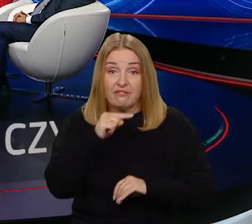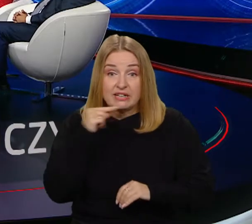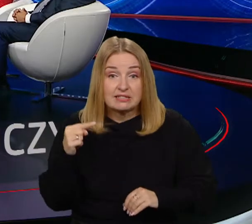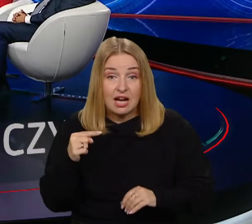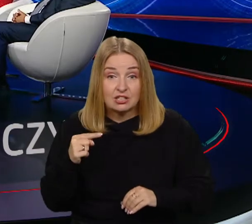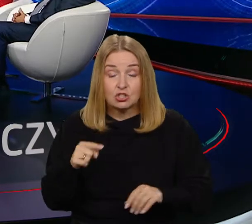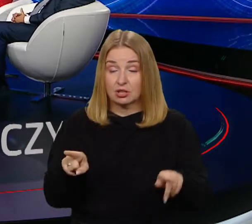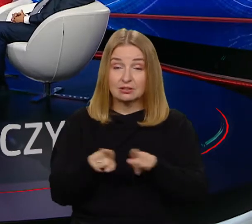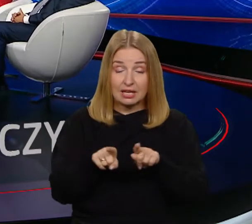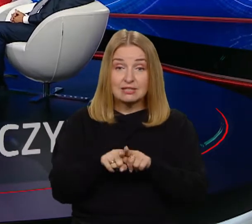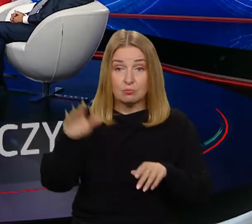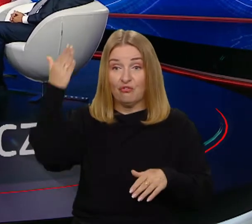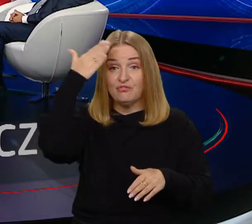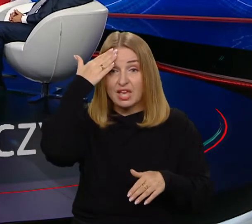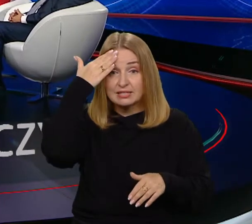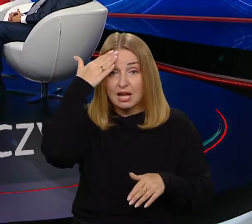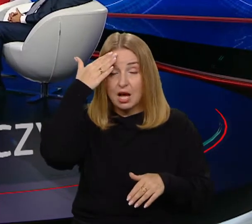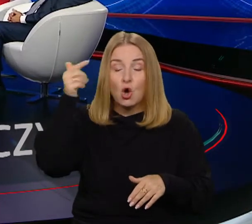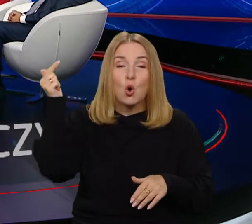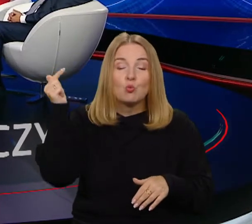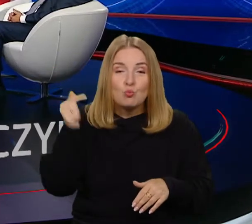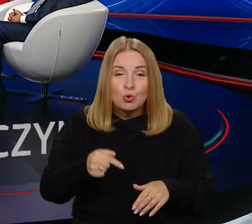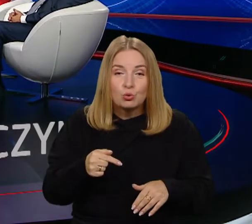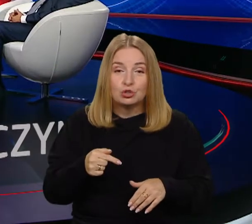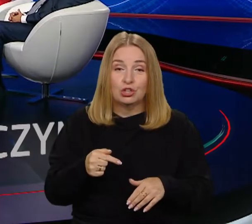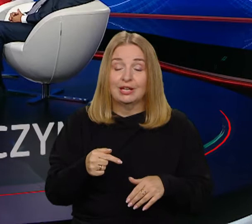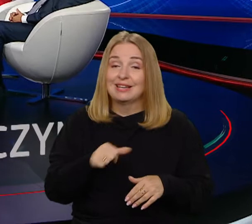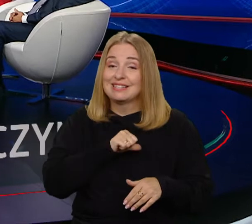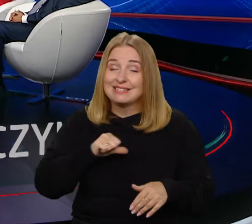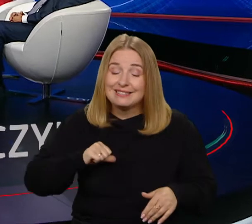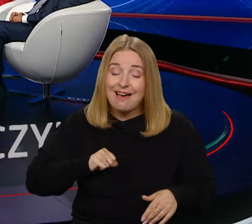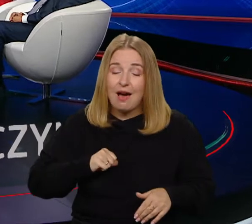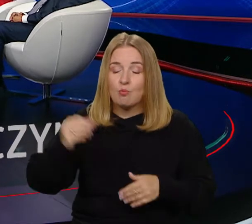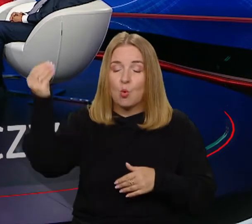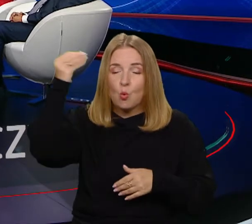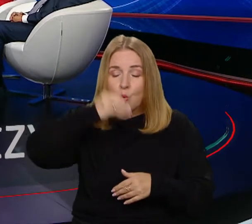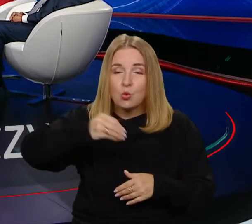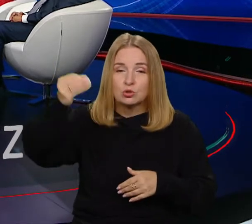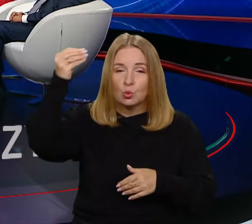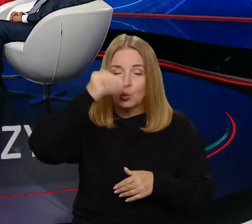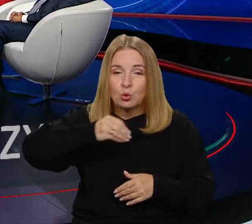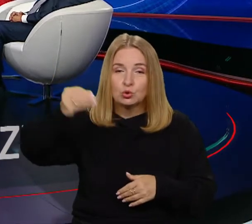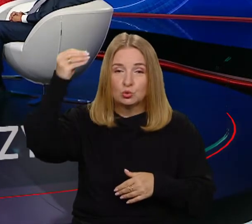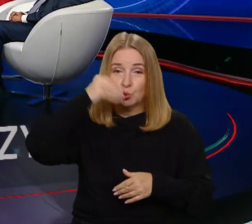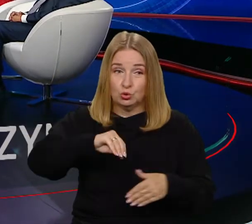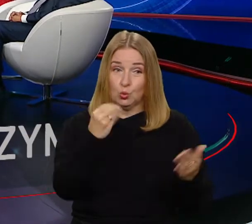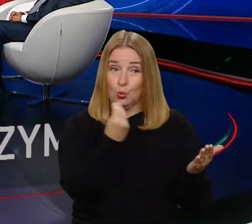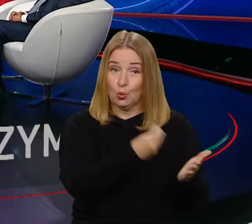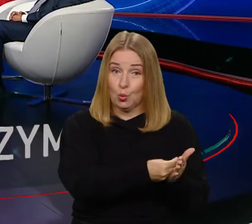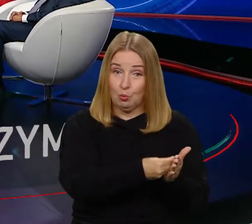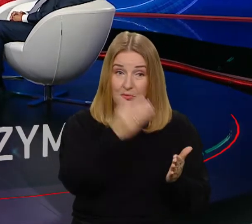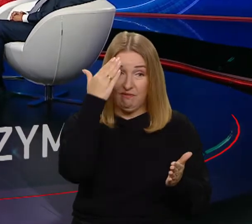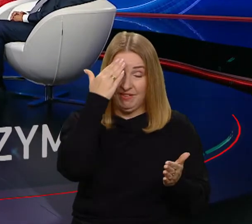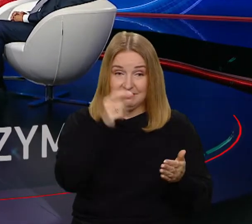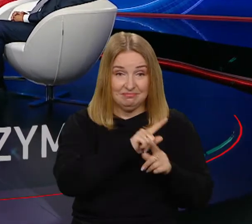kupić. Wiedzę się zdobywa przez własny wysiłek, głęboki, intelektualny, trudny, po to, żeby zrozumieć,